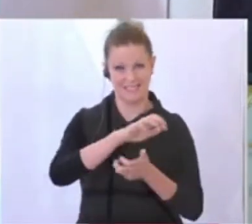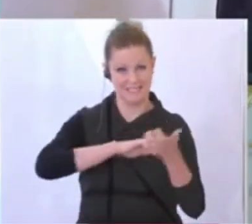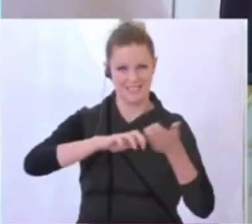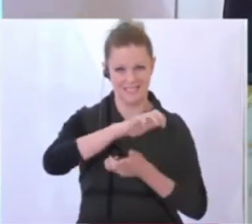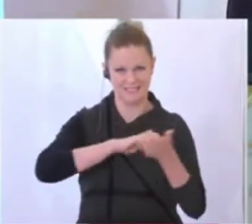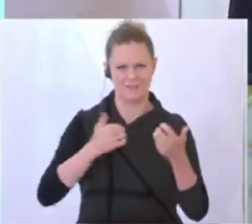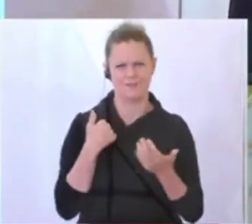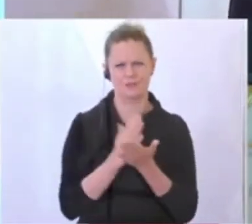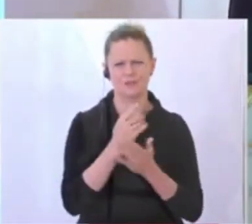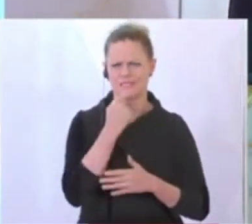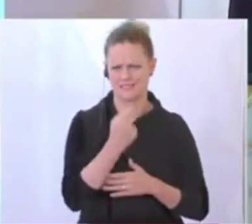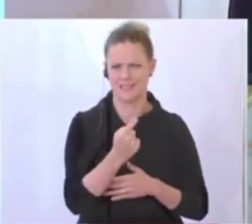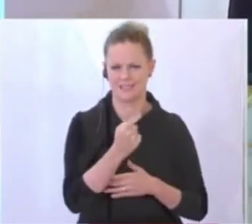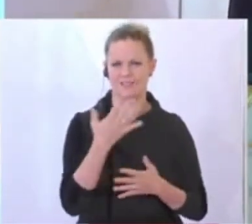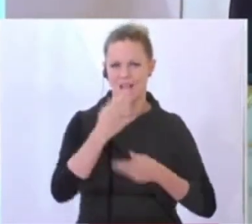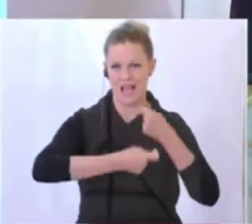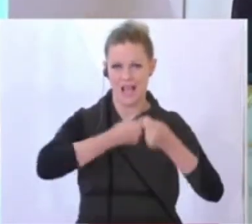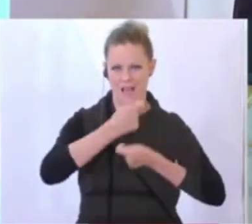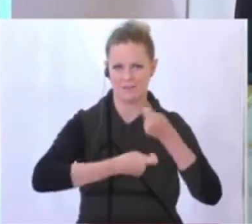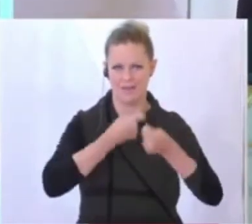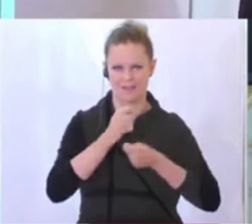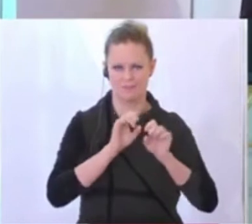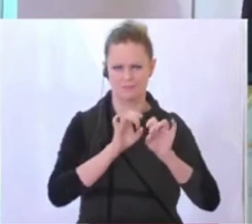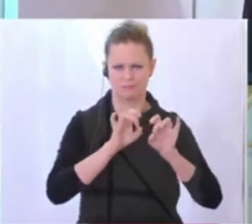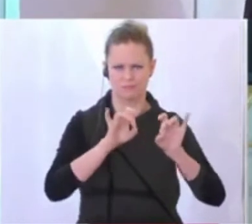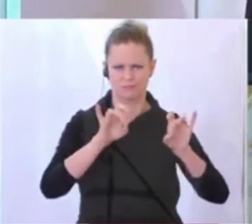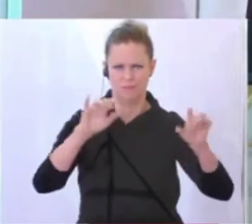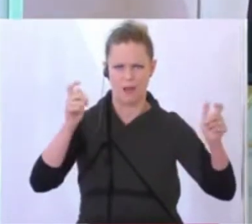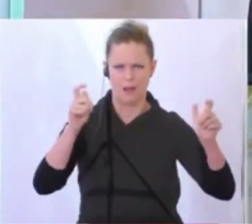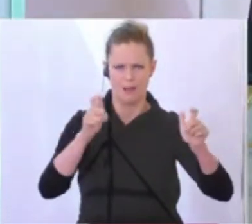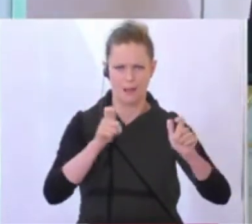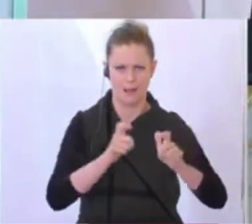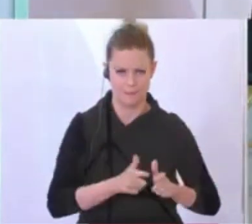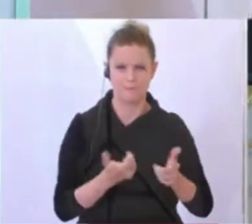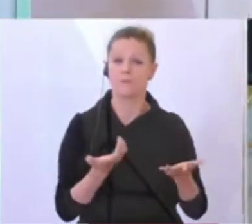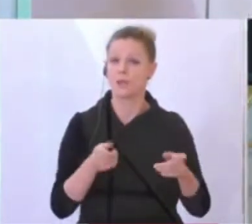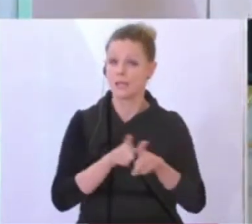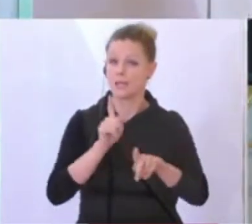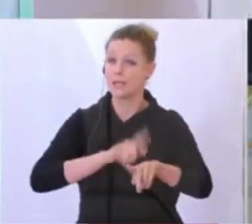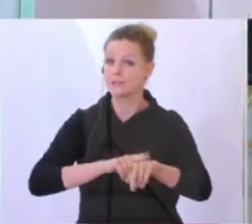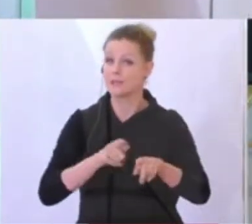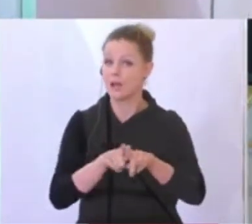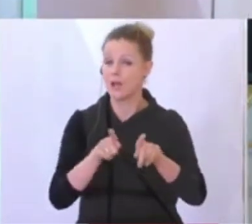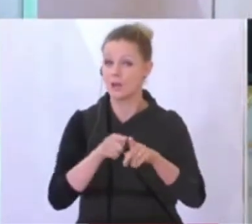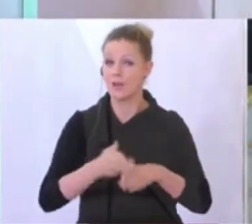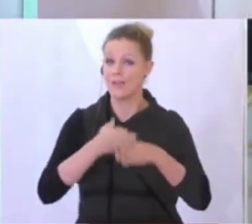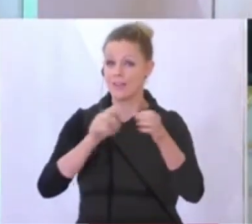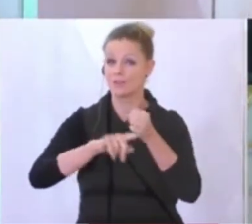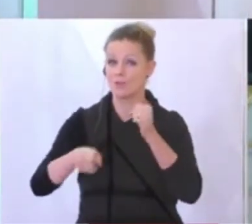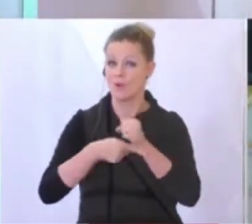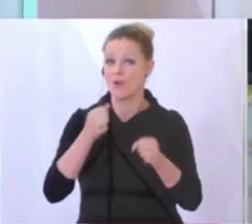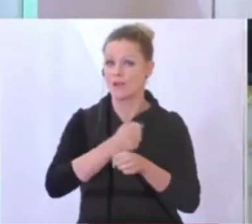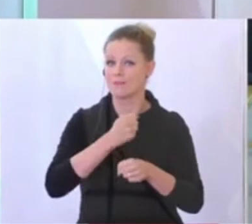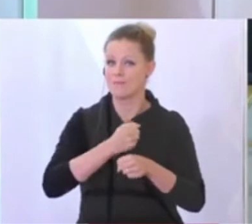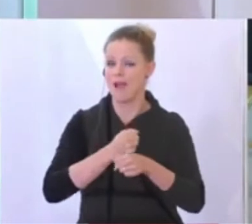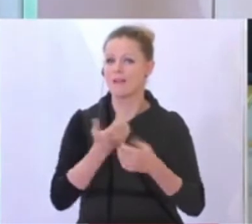es schon angesprochen worden ist, daran gearbeitet, dass die Ausbreitung des Virus verlangsamt wird und auch gleichzeitig Hilfsfonds aufgesetzt,